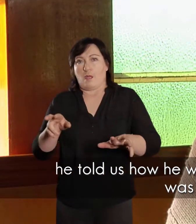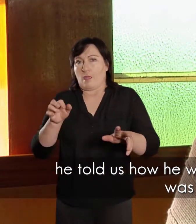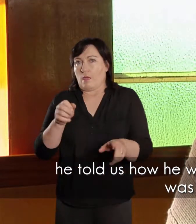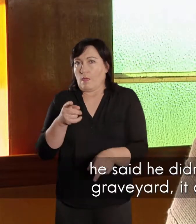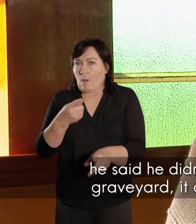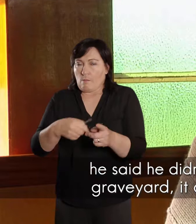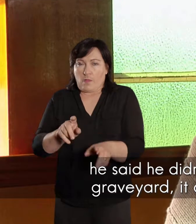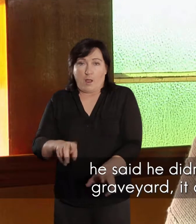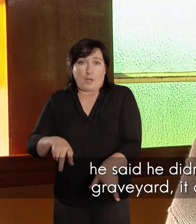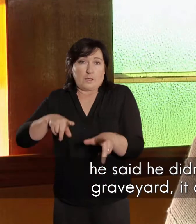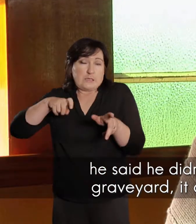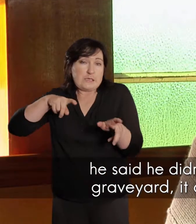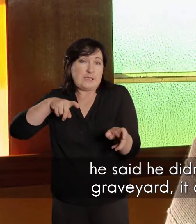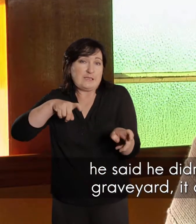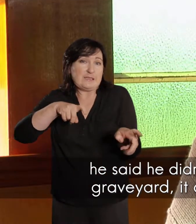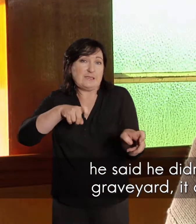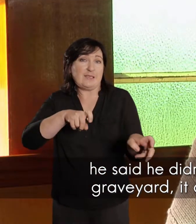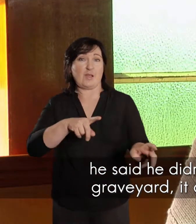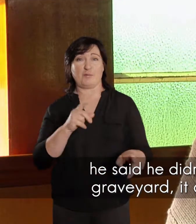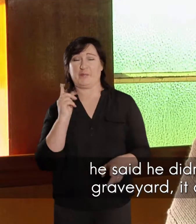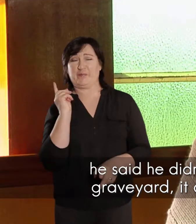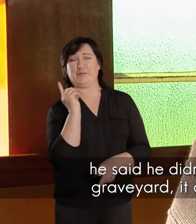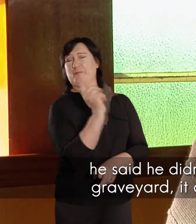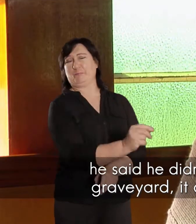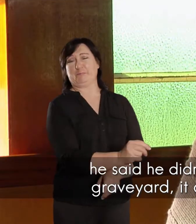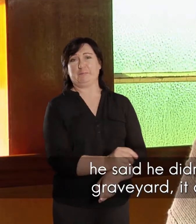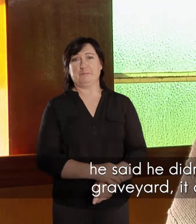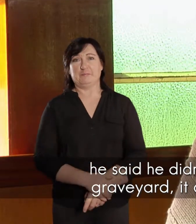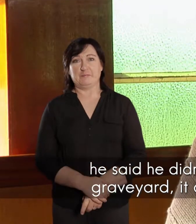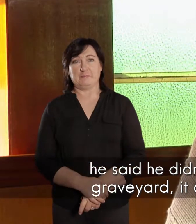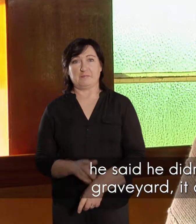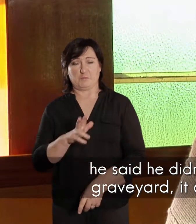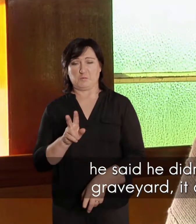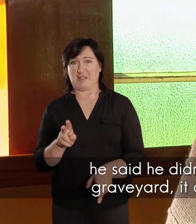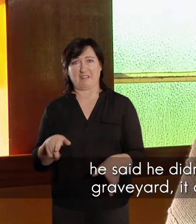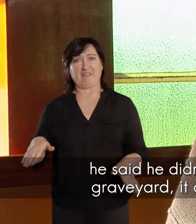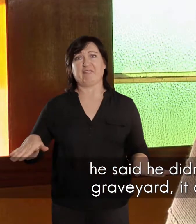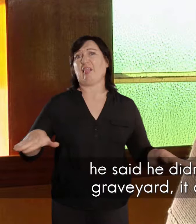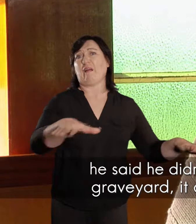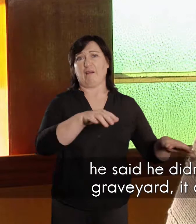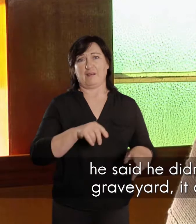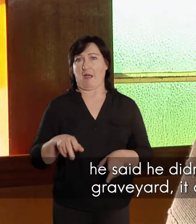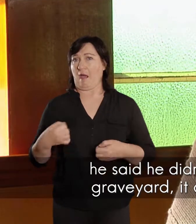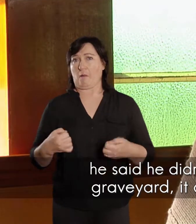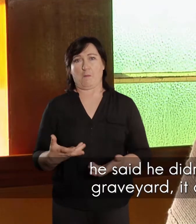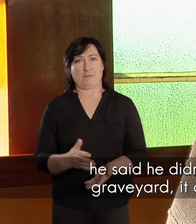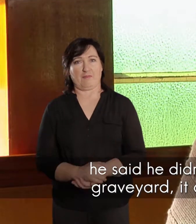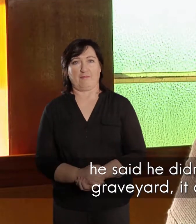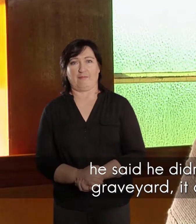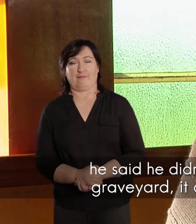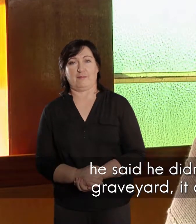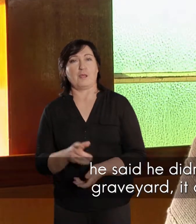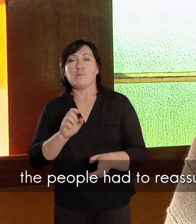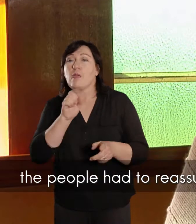oop. Hy sê, weet u hoe goud het by die begraaf, waar sy het gekom he. Het vond, geveel uit die gehaarkoop, het gevlieg.